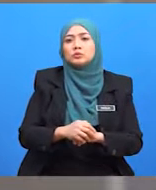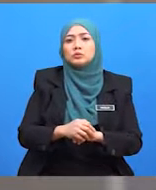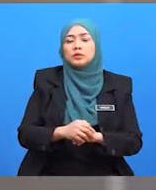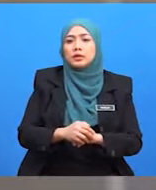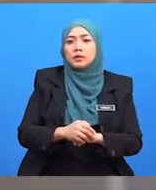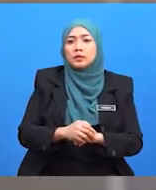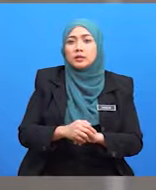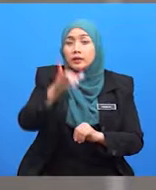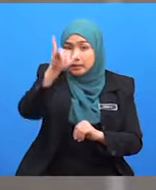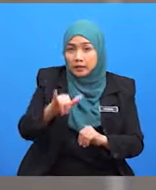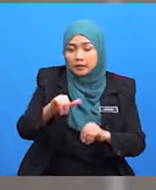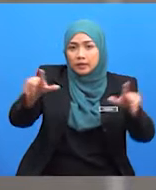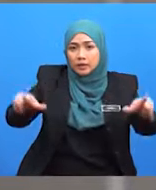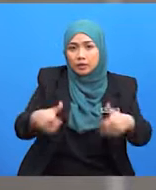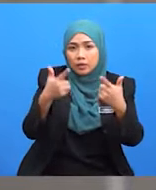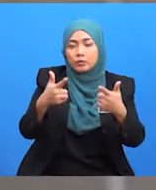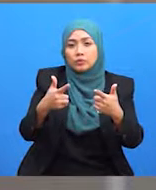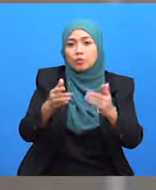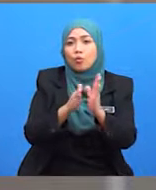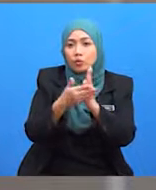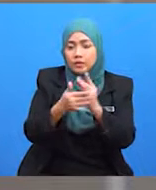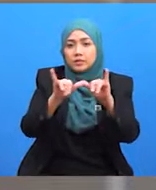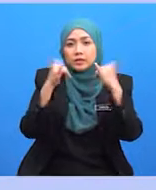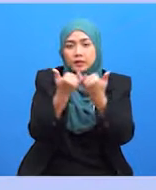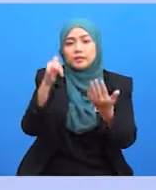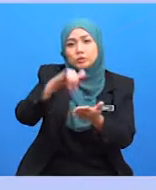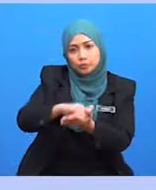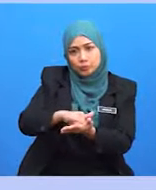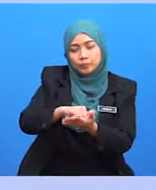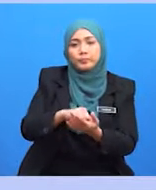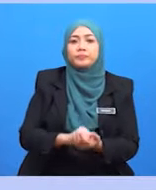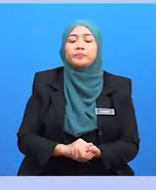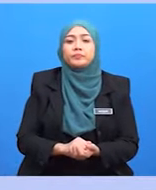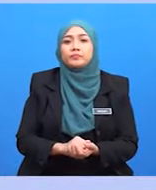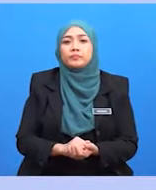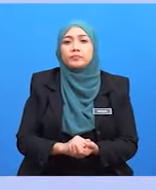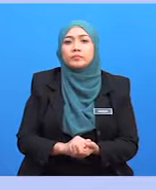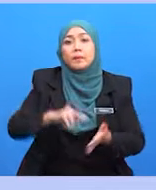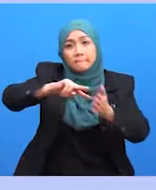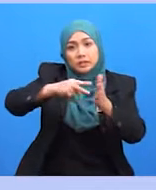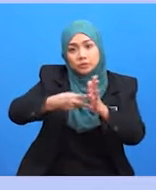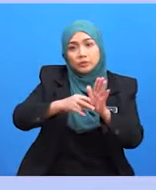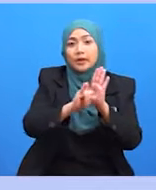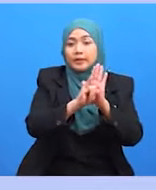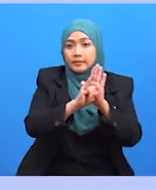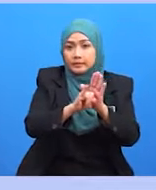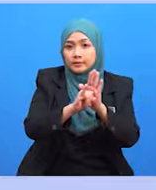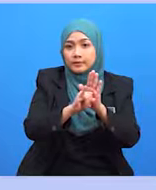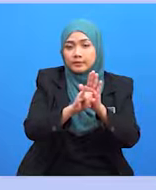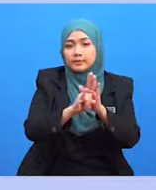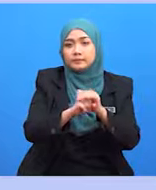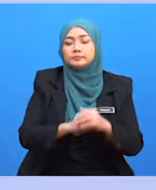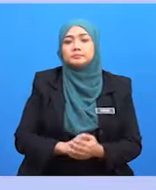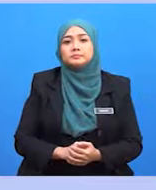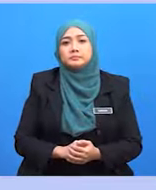yang dilakukan oleh syarikat tersebut. Ingat lagi maksud identiti korporat? Saya terangkan